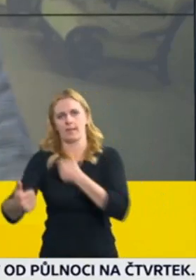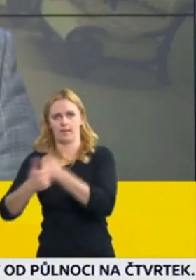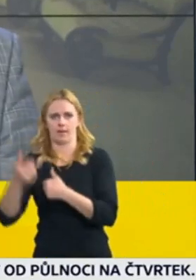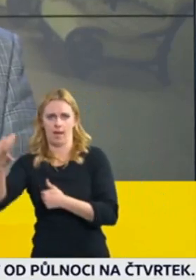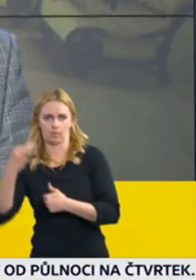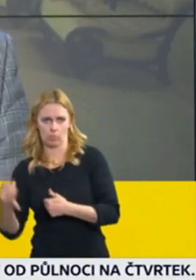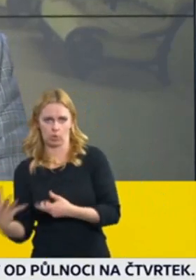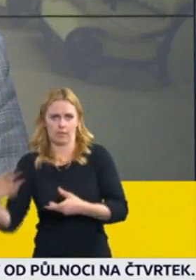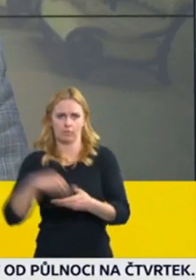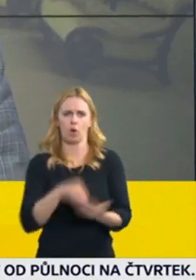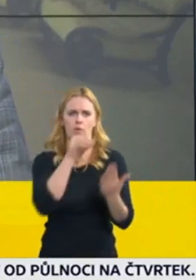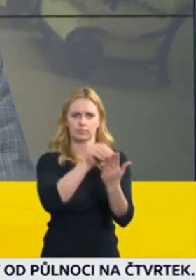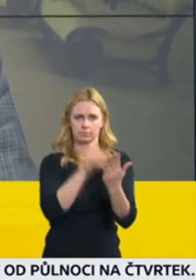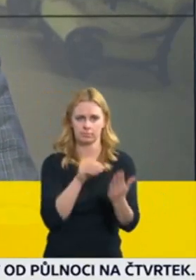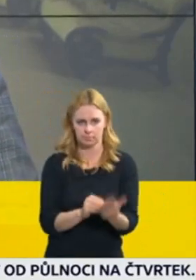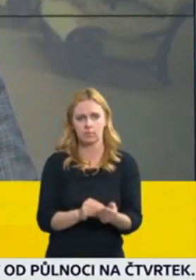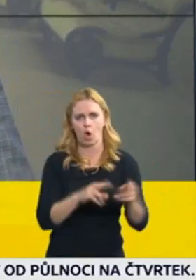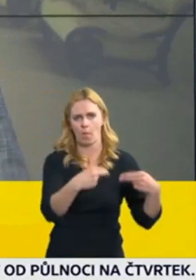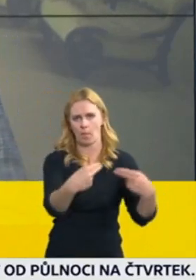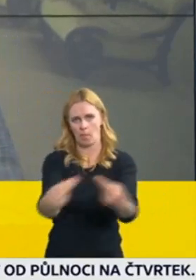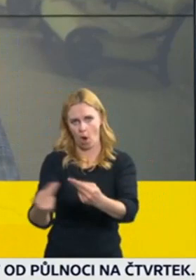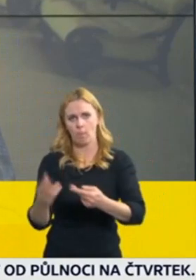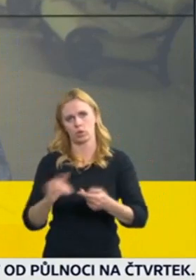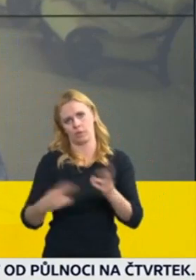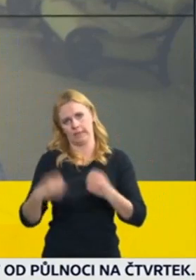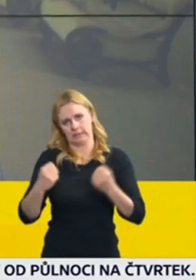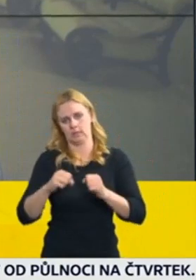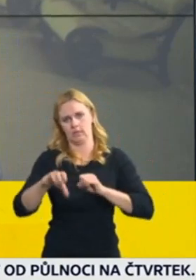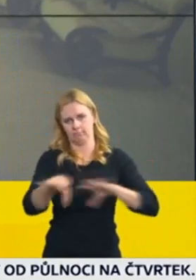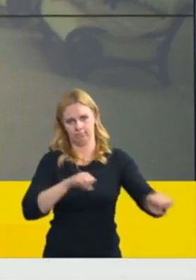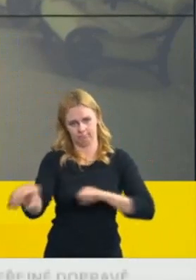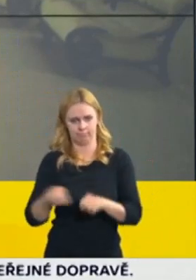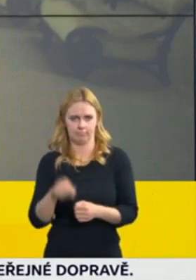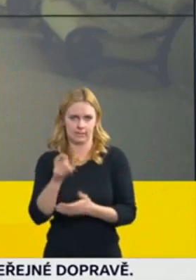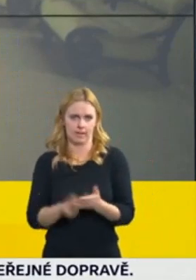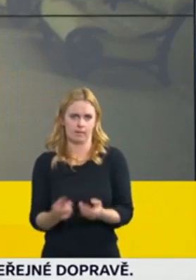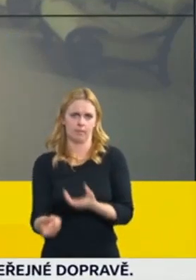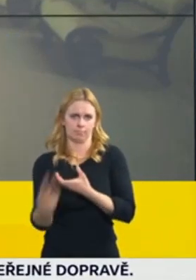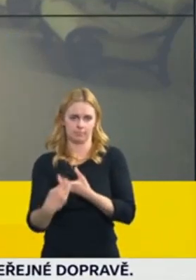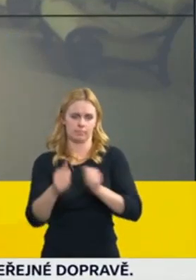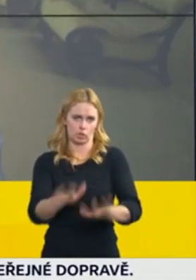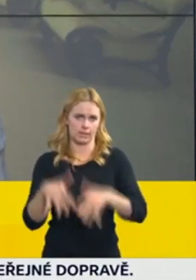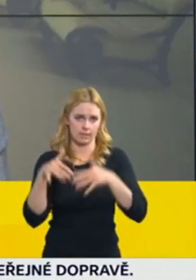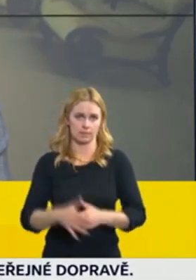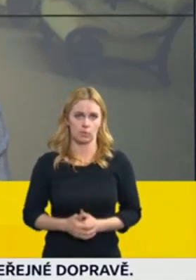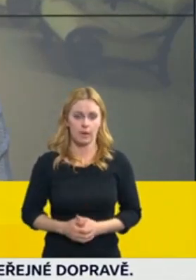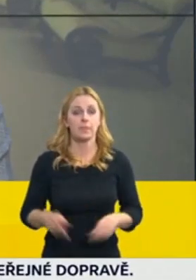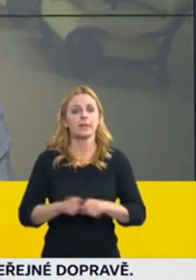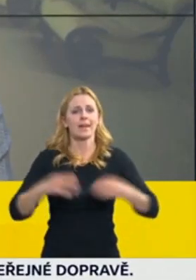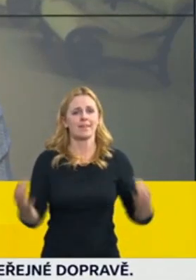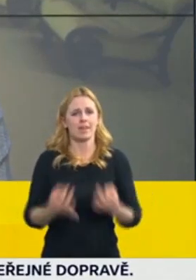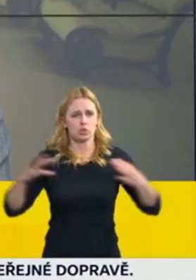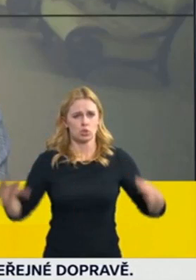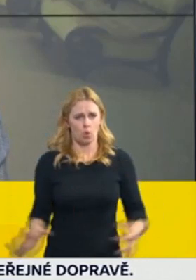k volebnímu zákonu, co se týká jednání té v obozovkách covidové vlády, tak